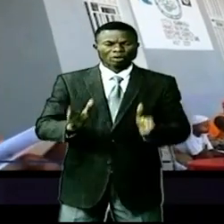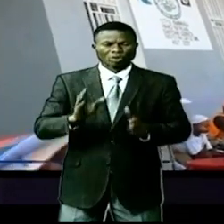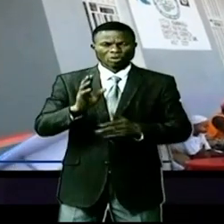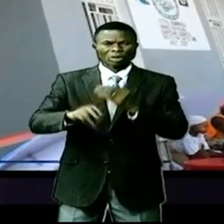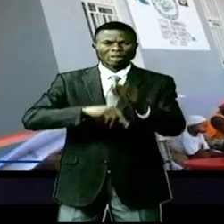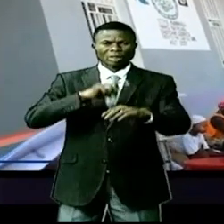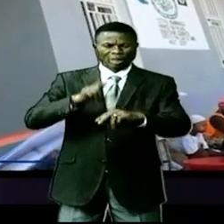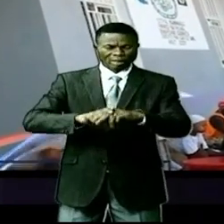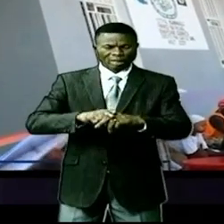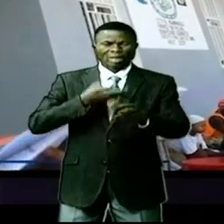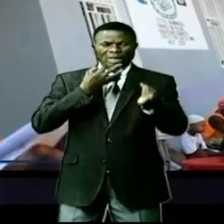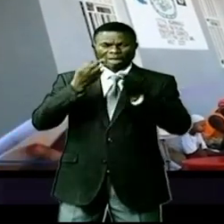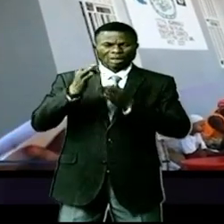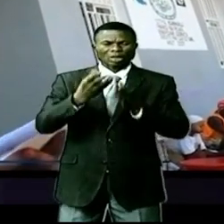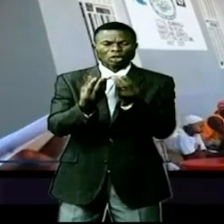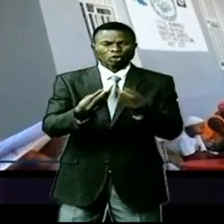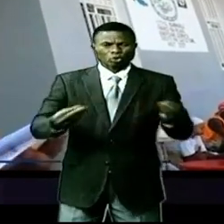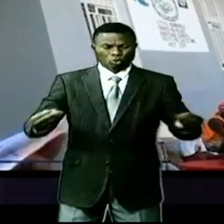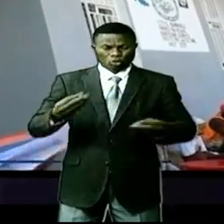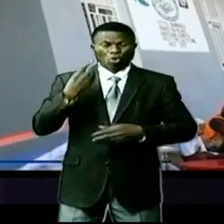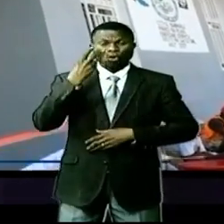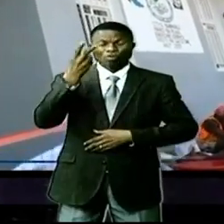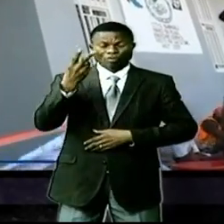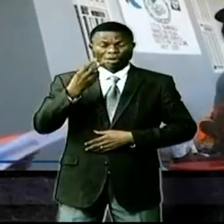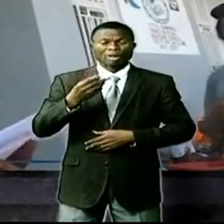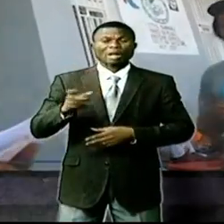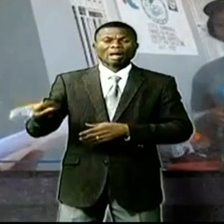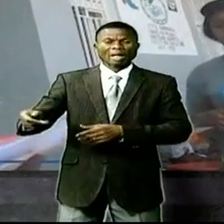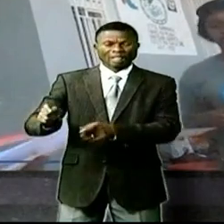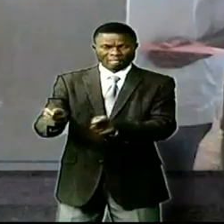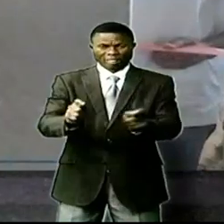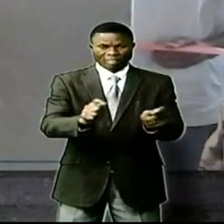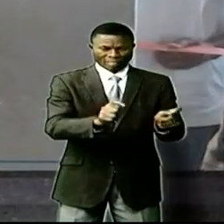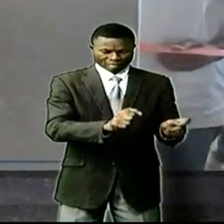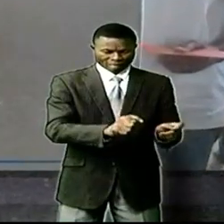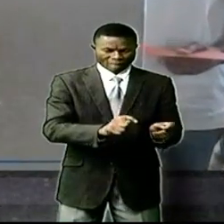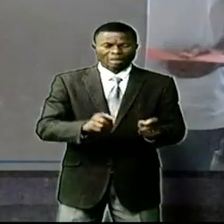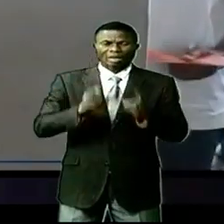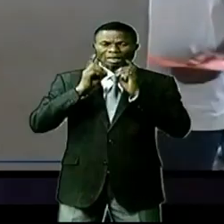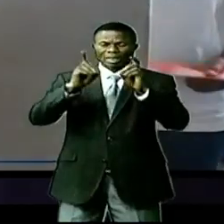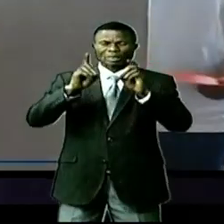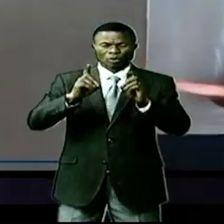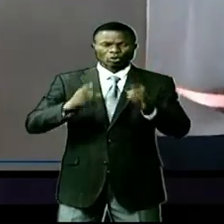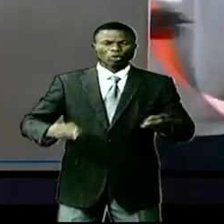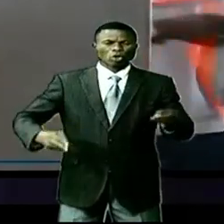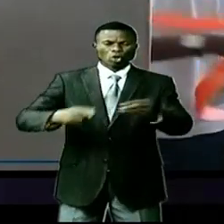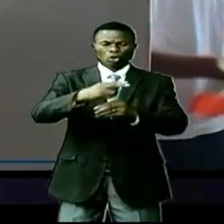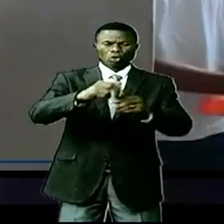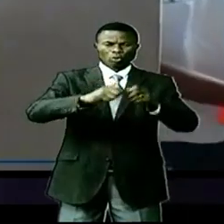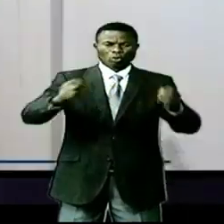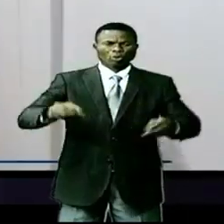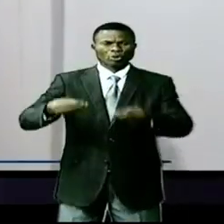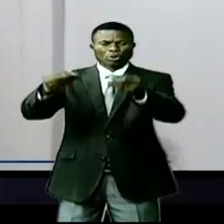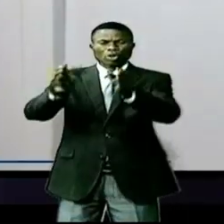Picagel est revenu sur le résultat visible au Tanganyika. Son adresse a été suivie par la coupure du ruban et la remise officielle du deuxième